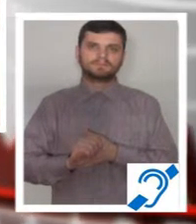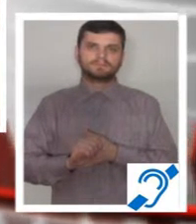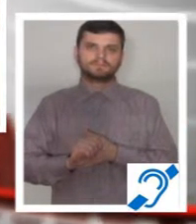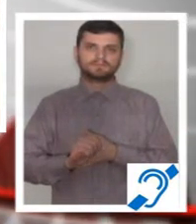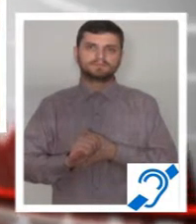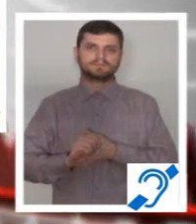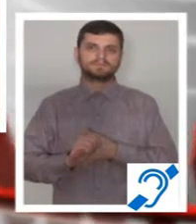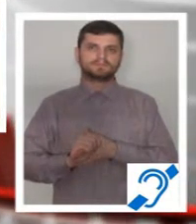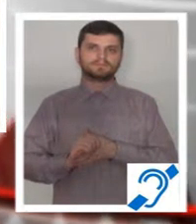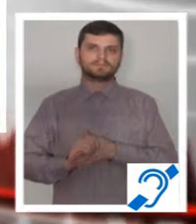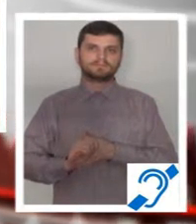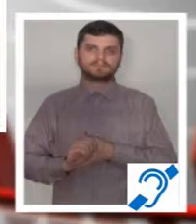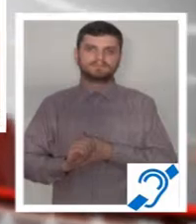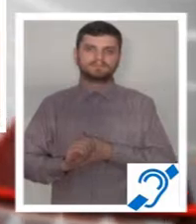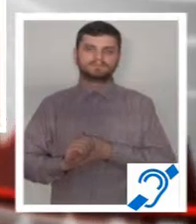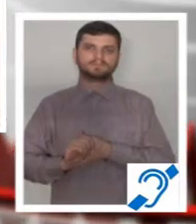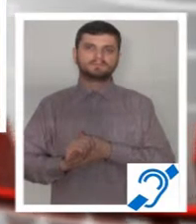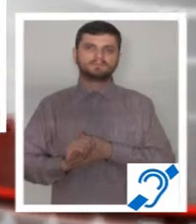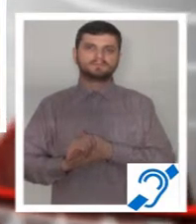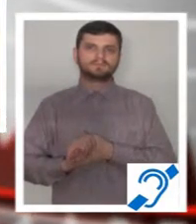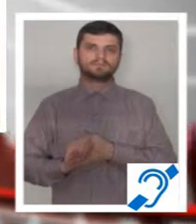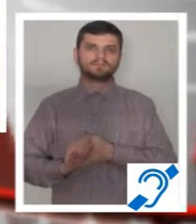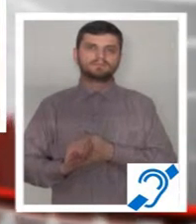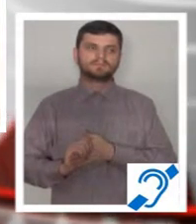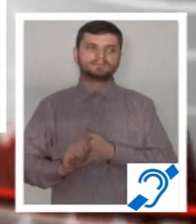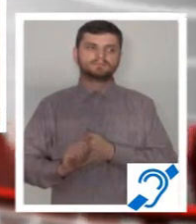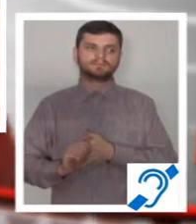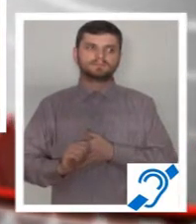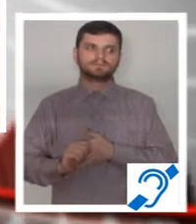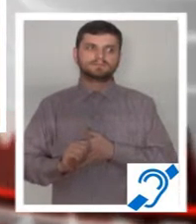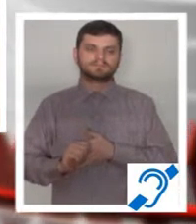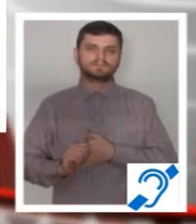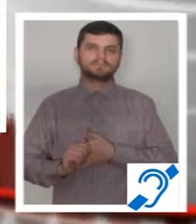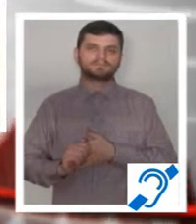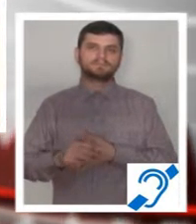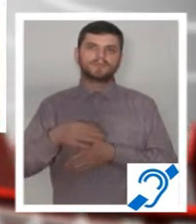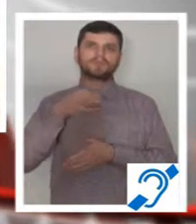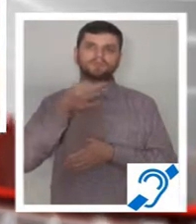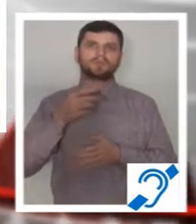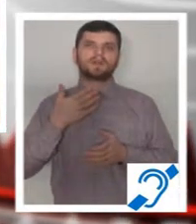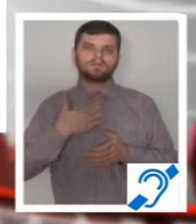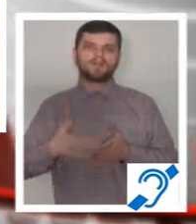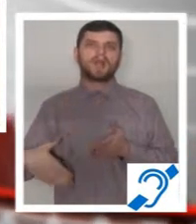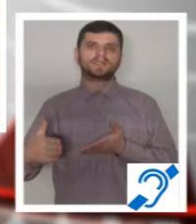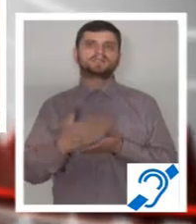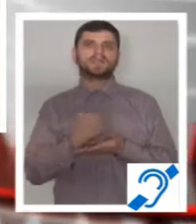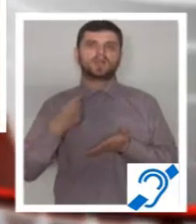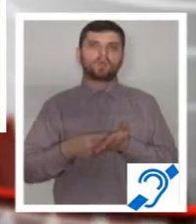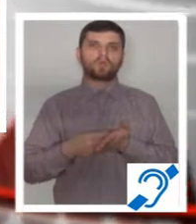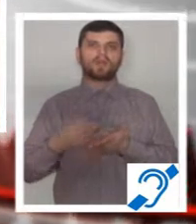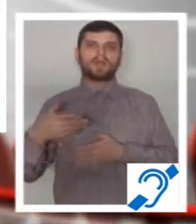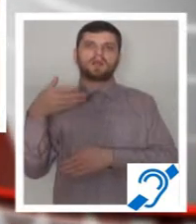morie. Nu s-aținut licitație, este vorba de prea pentru ceași de care suntem foarte interesat noi la